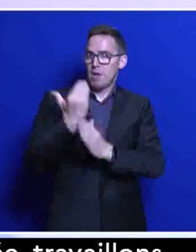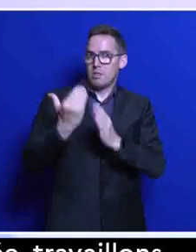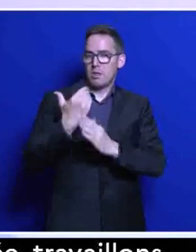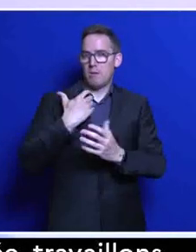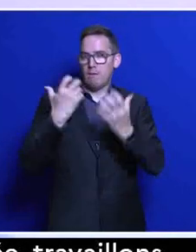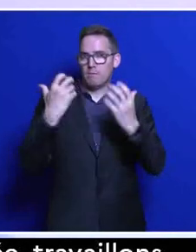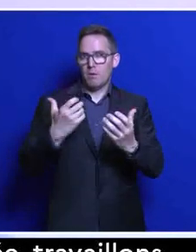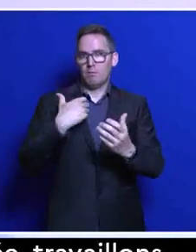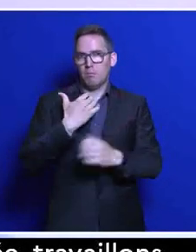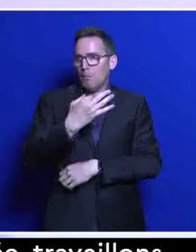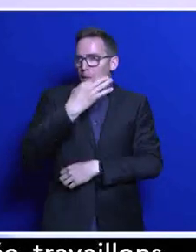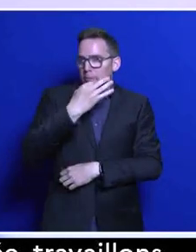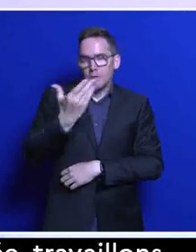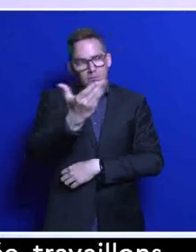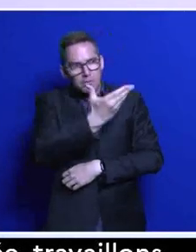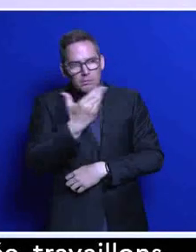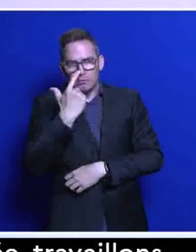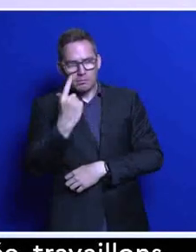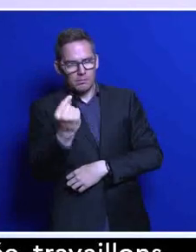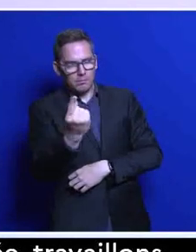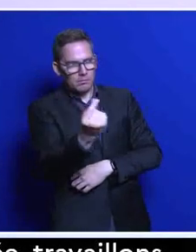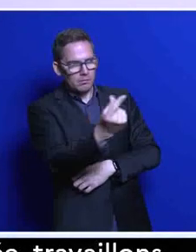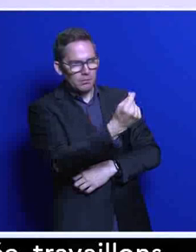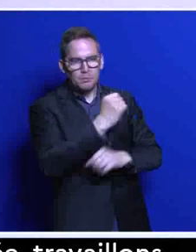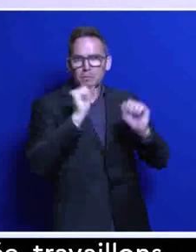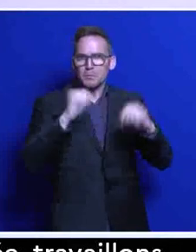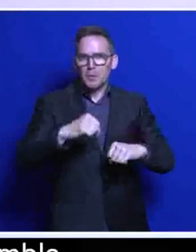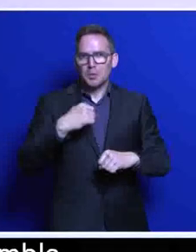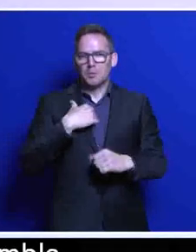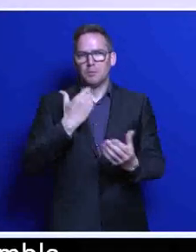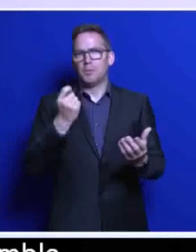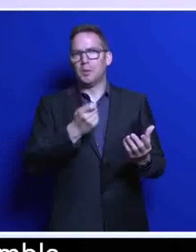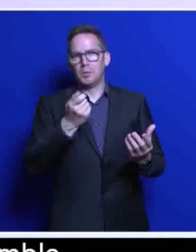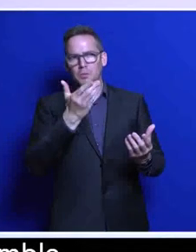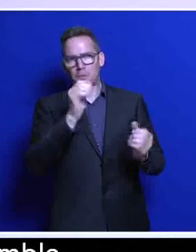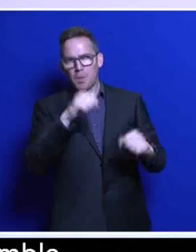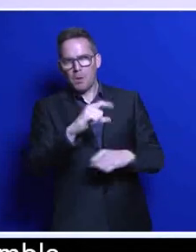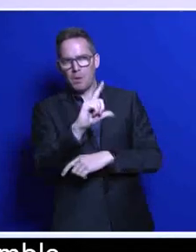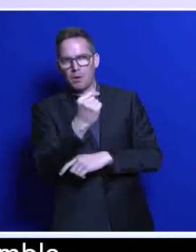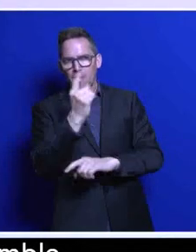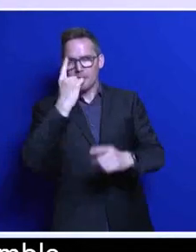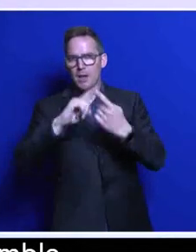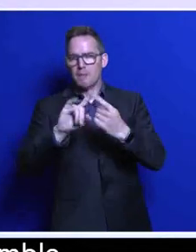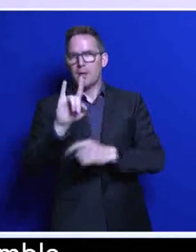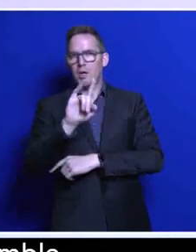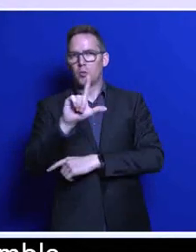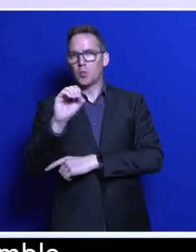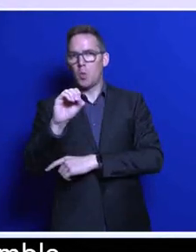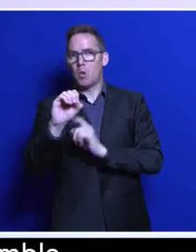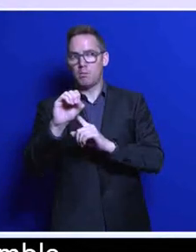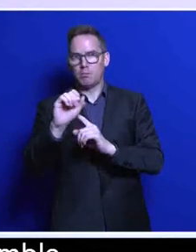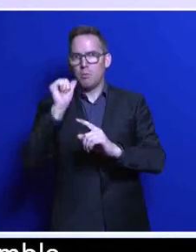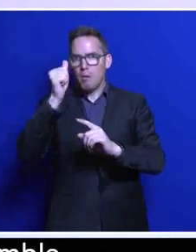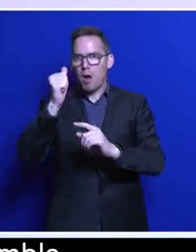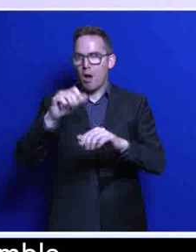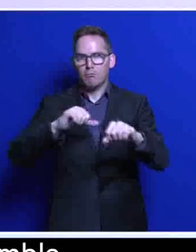nombre de coopérations possibles. Je les vois évidemment dans l'hydrogène vert, qui sera un des grands enjeux de